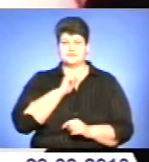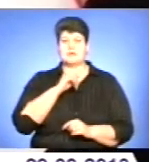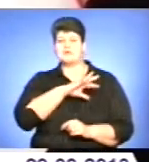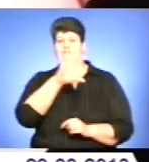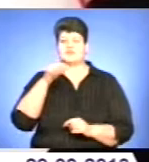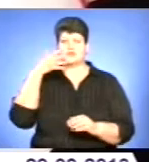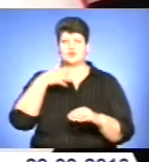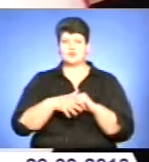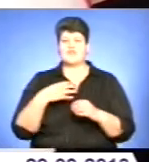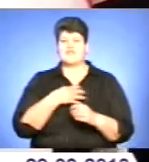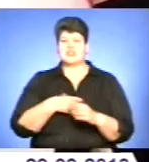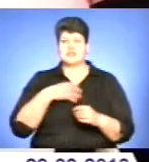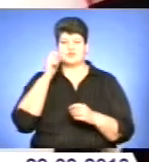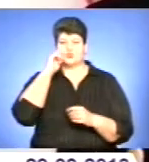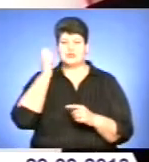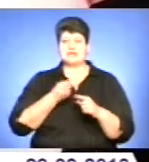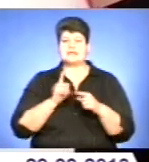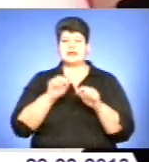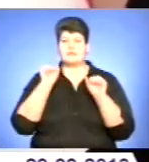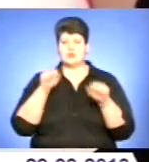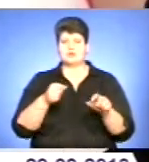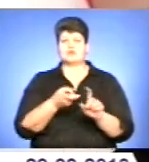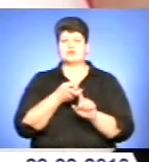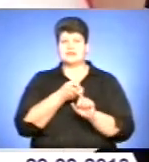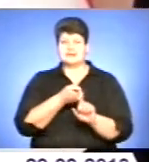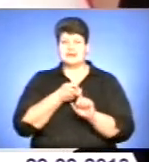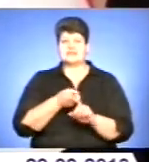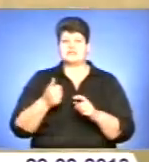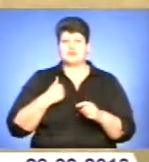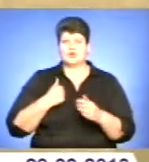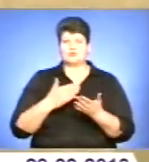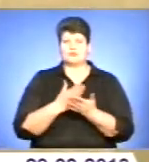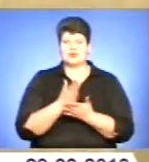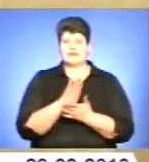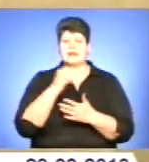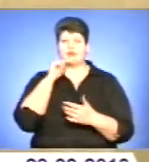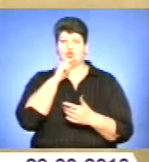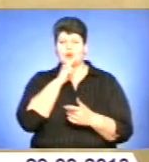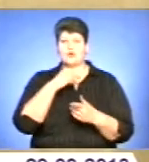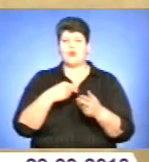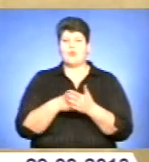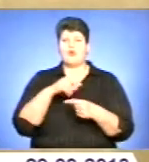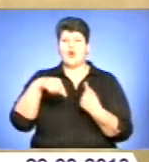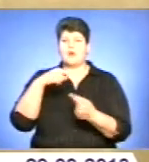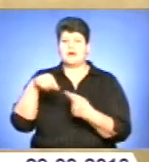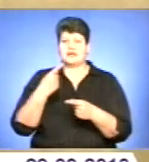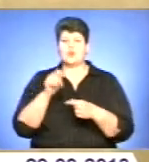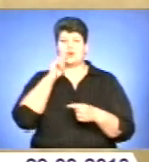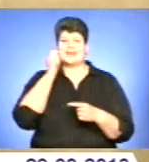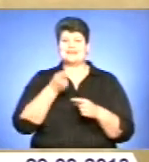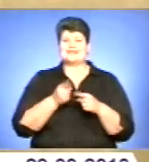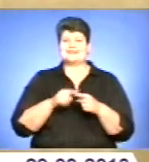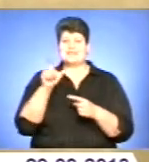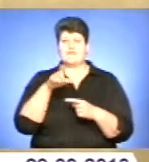всі розуміємо важливість України. Це може стосуватися військової політики, економіки або комерції. Україна – це європейська держава, і нам